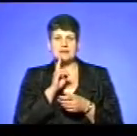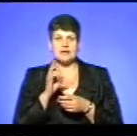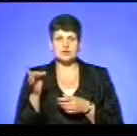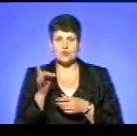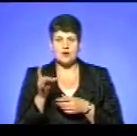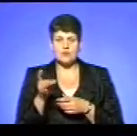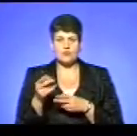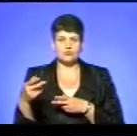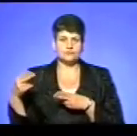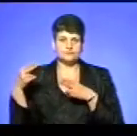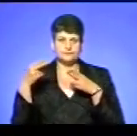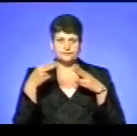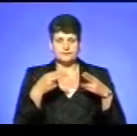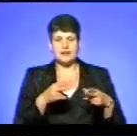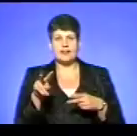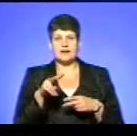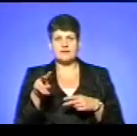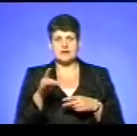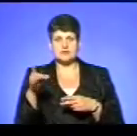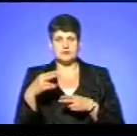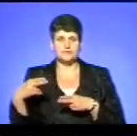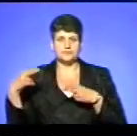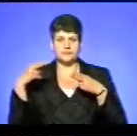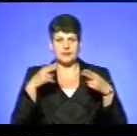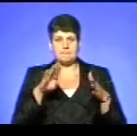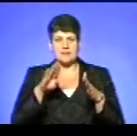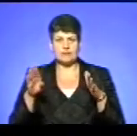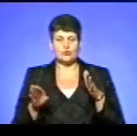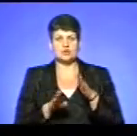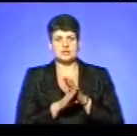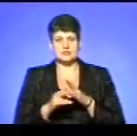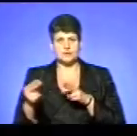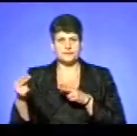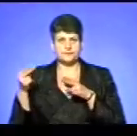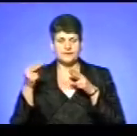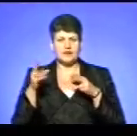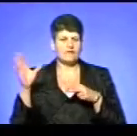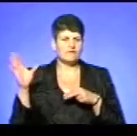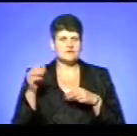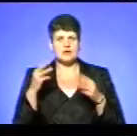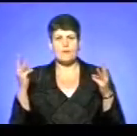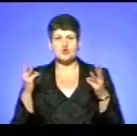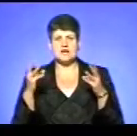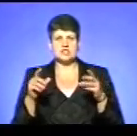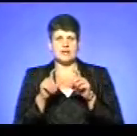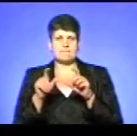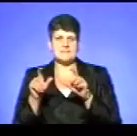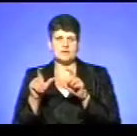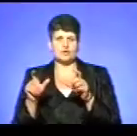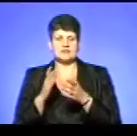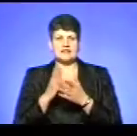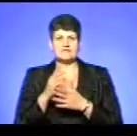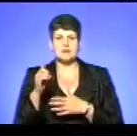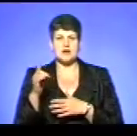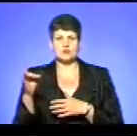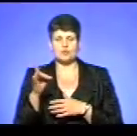району, Ланівецького, Підволочийського, зі всіх пожежних підрозділів, які є в Збаражському